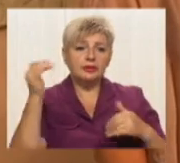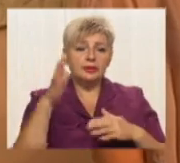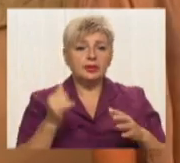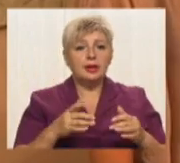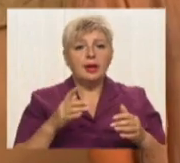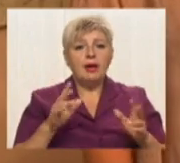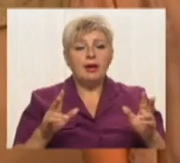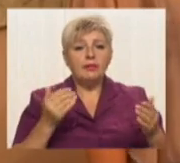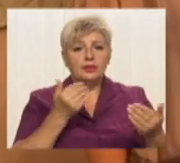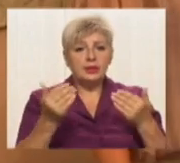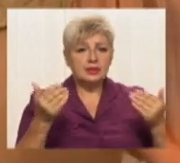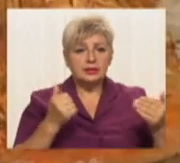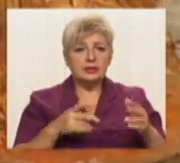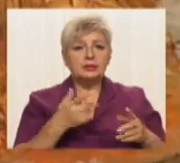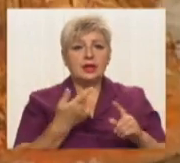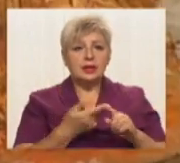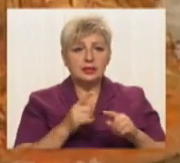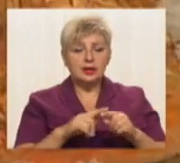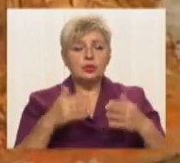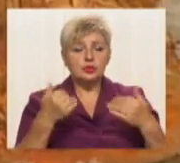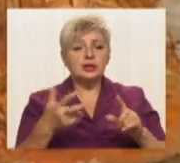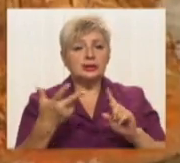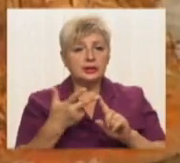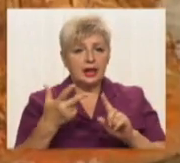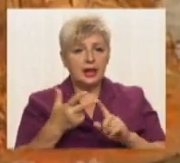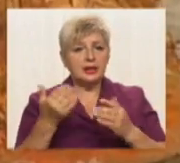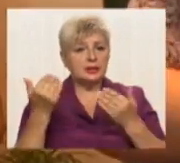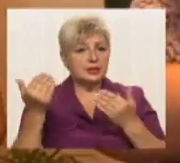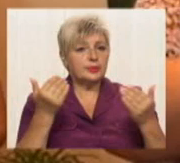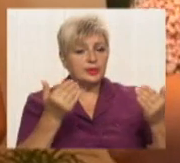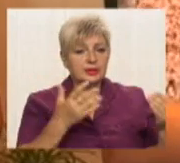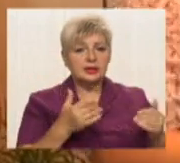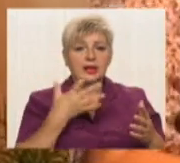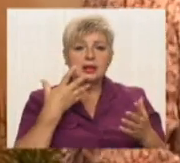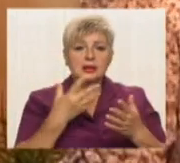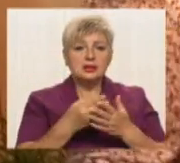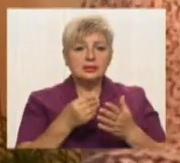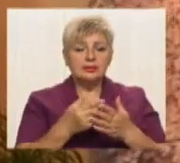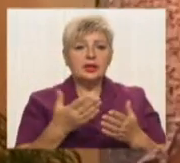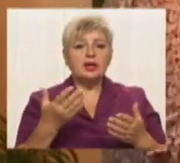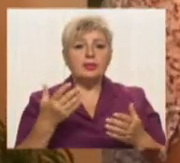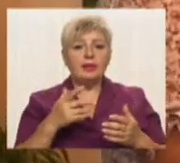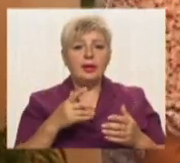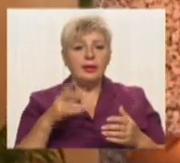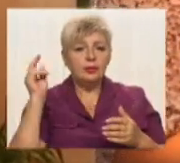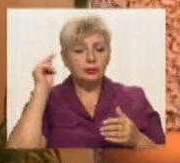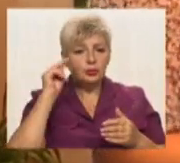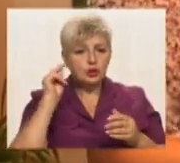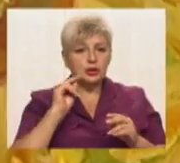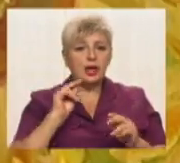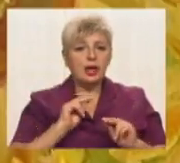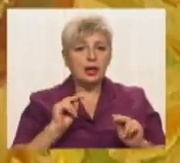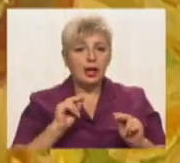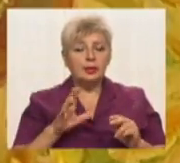«Споглядання три», адже це вже третя її експозиція. Своїми кумирами в живописі Олена називає французьких імпресіоністів